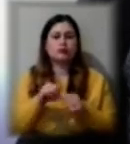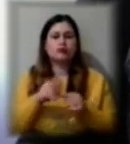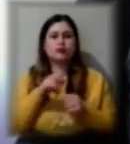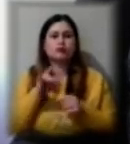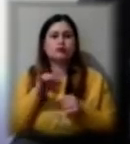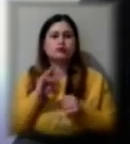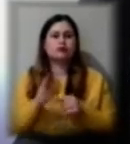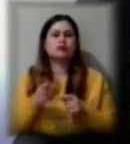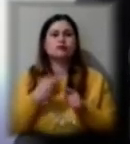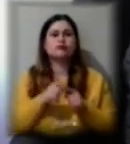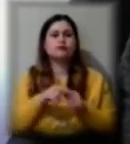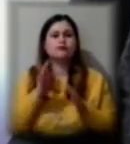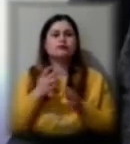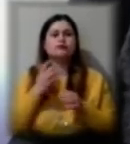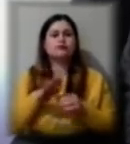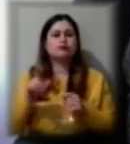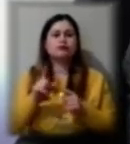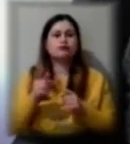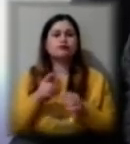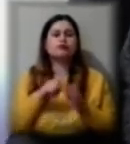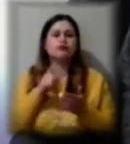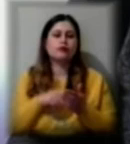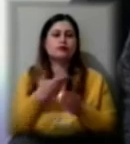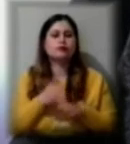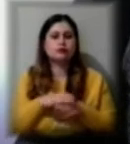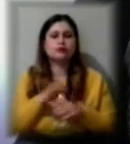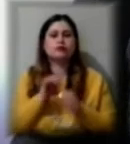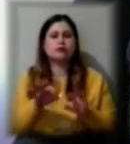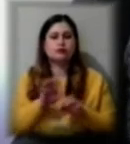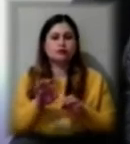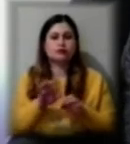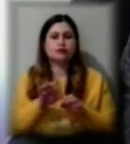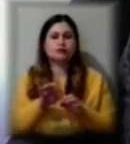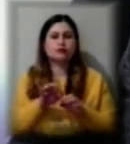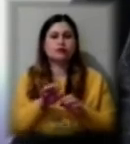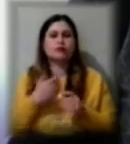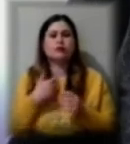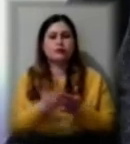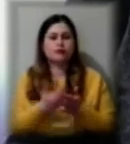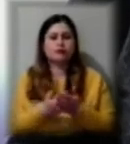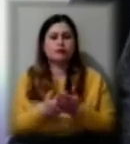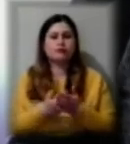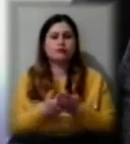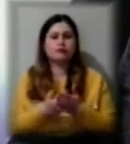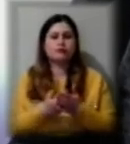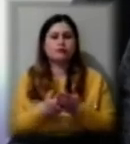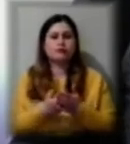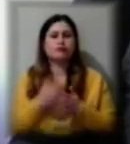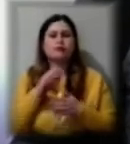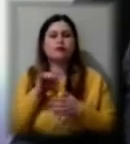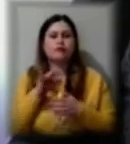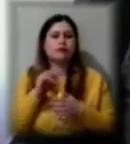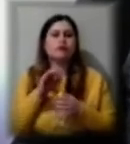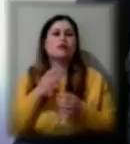дітей викликає якусь важкість в поясненні, показуємо відео-уроки з